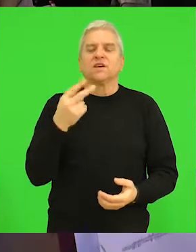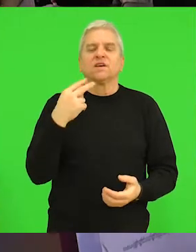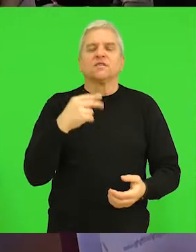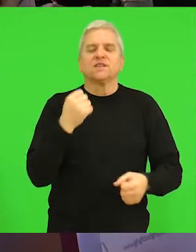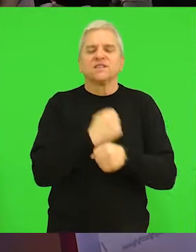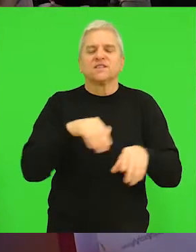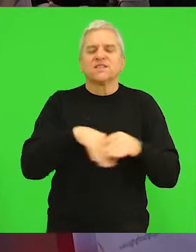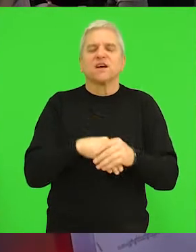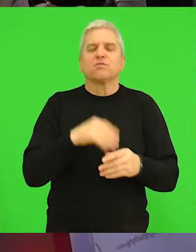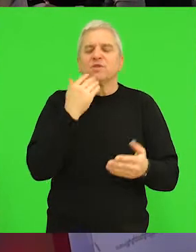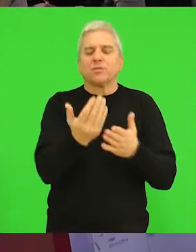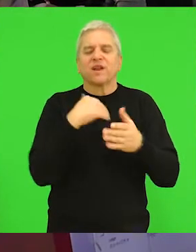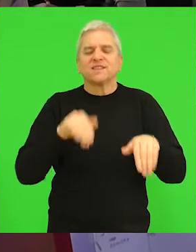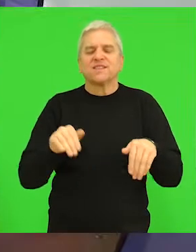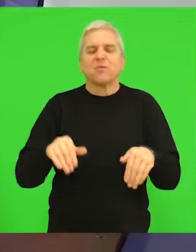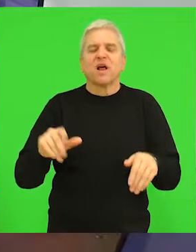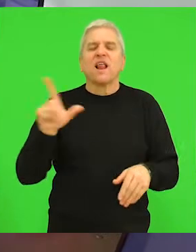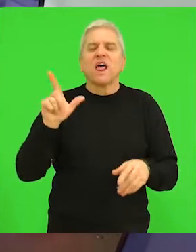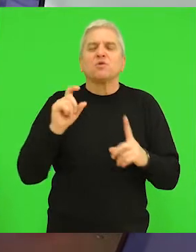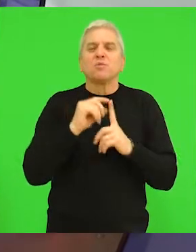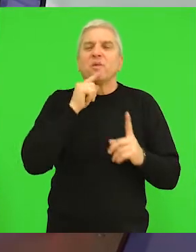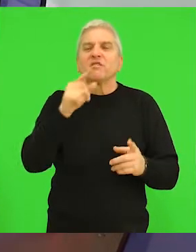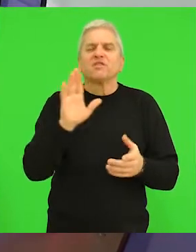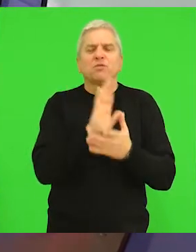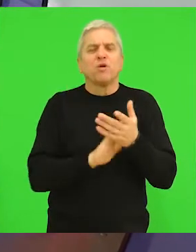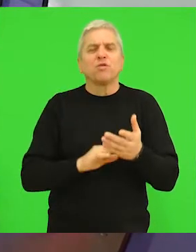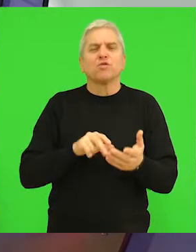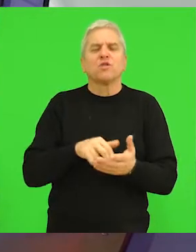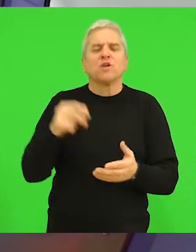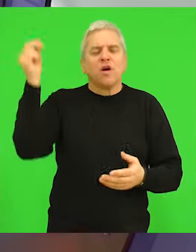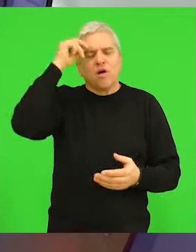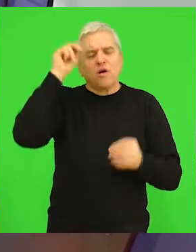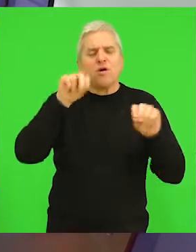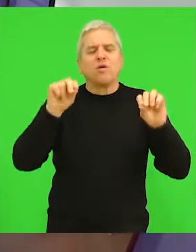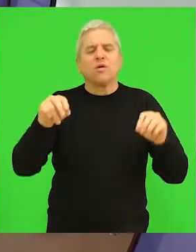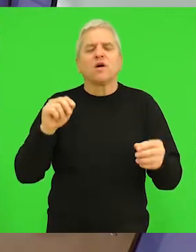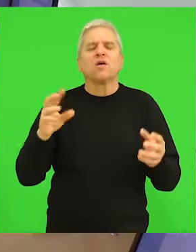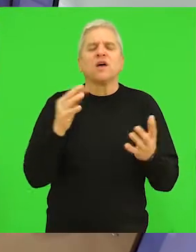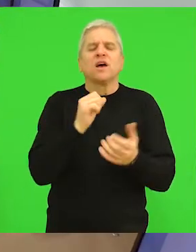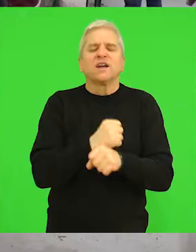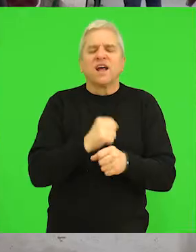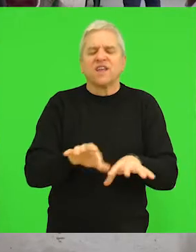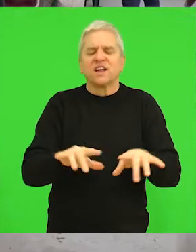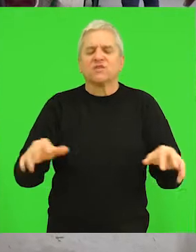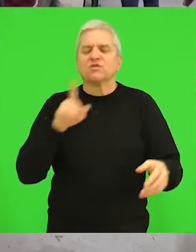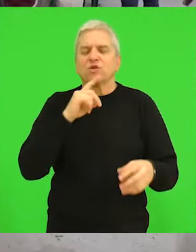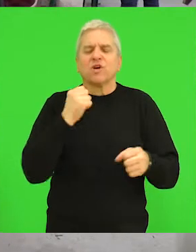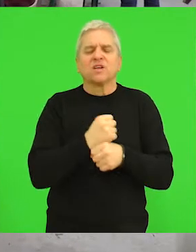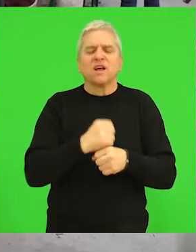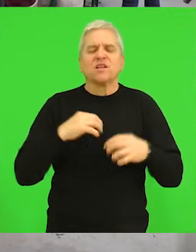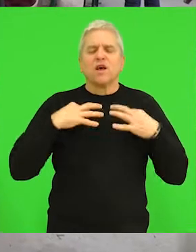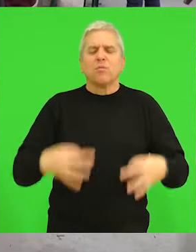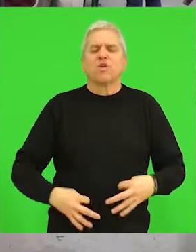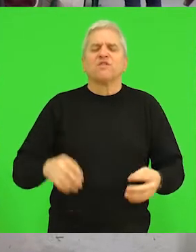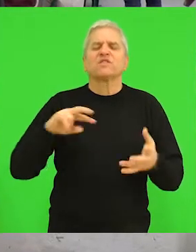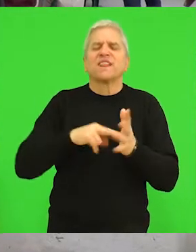20 zaposlenih iz prečkolske ustanove Labut Pejović krenulo je na obuke za rad na računaru, koje drže profesorke